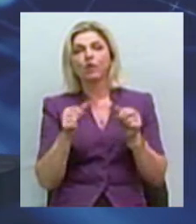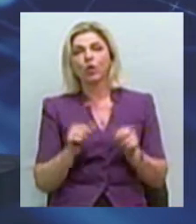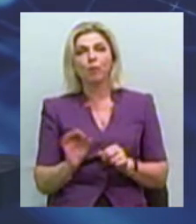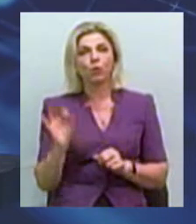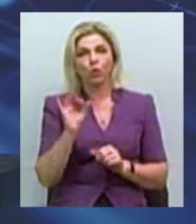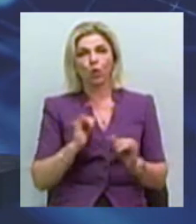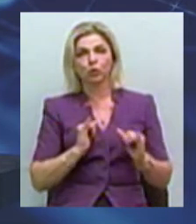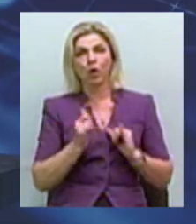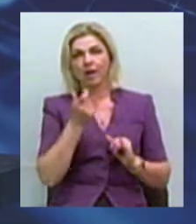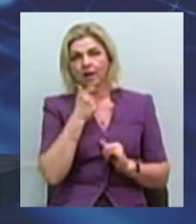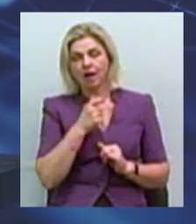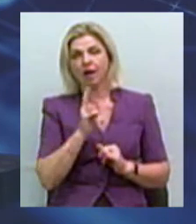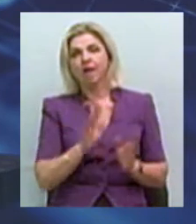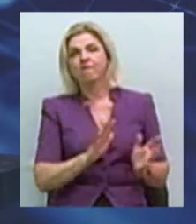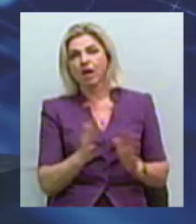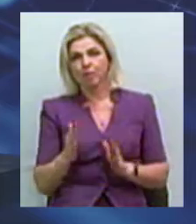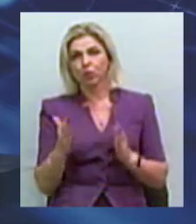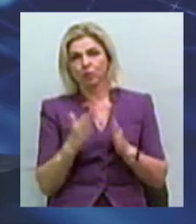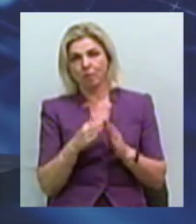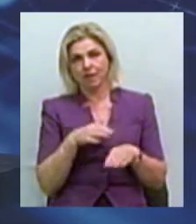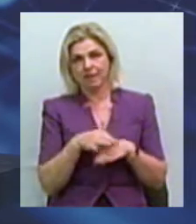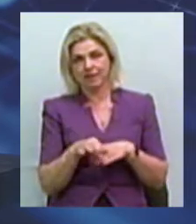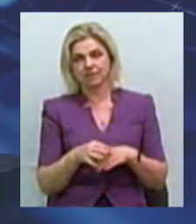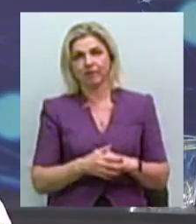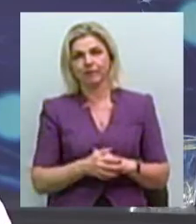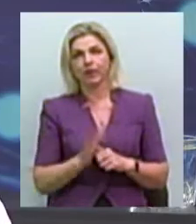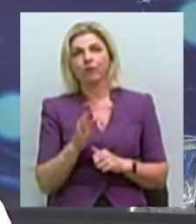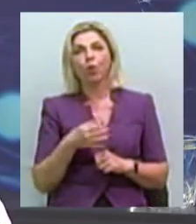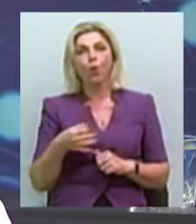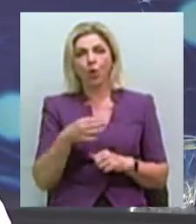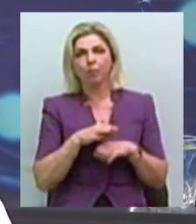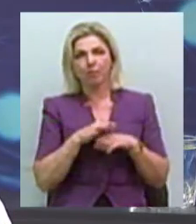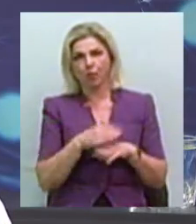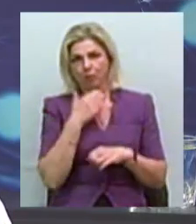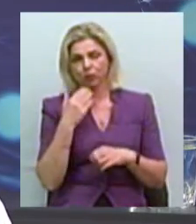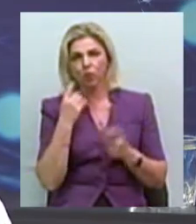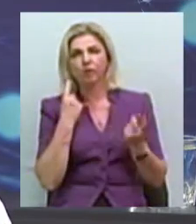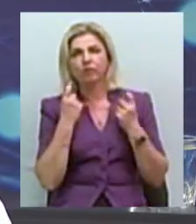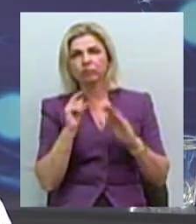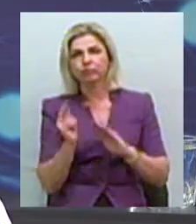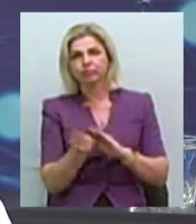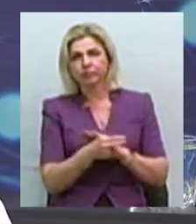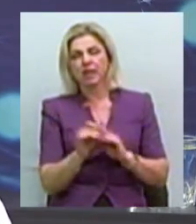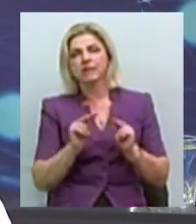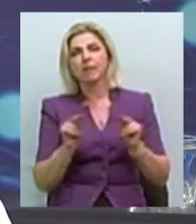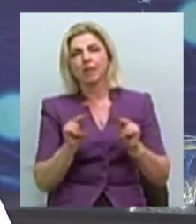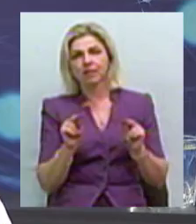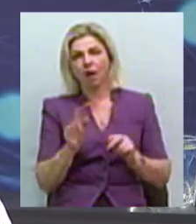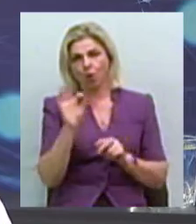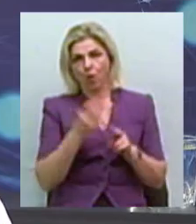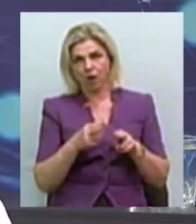толерантності до випадків домашнього насильства? В області проводиться багато інформаційних компаній. Це і семінари, про які ви